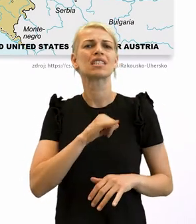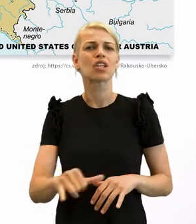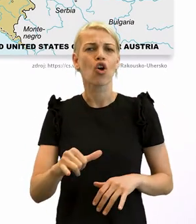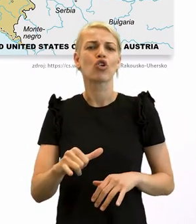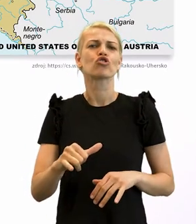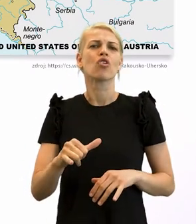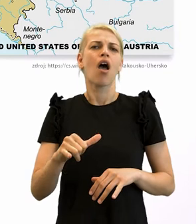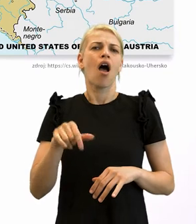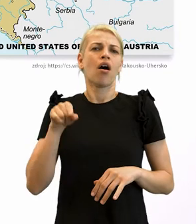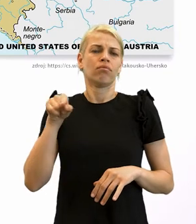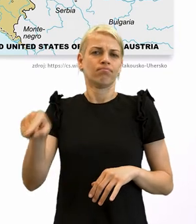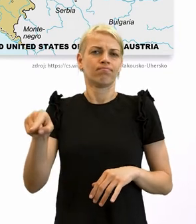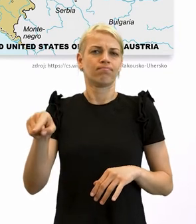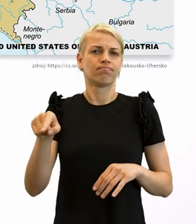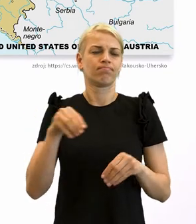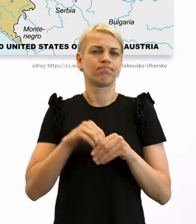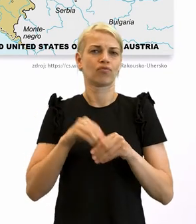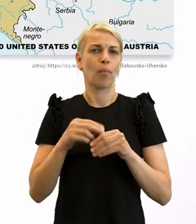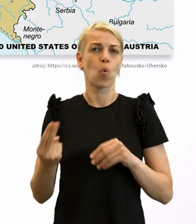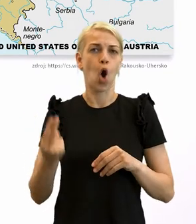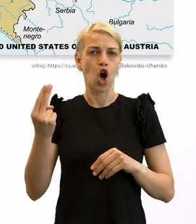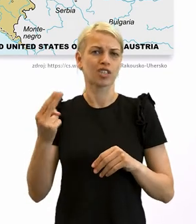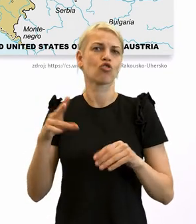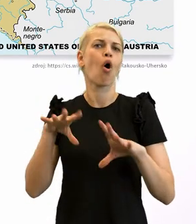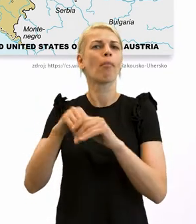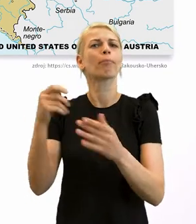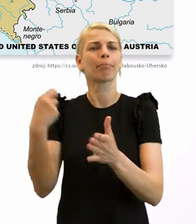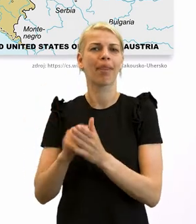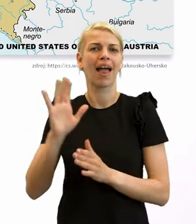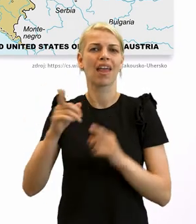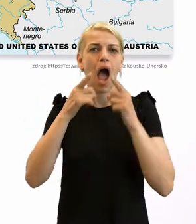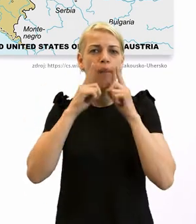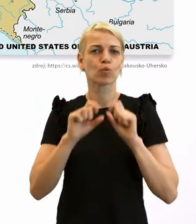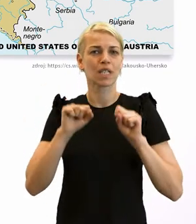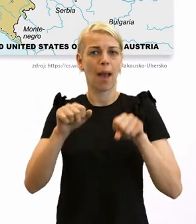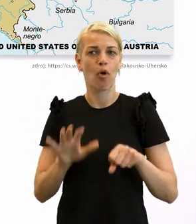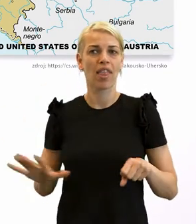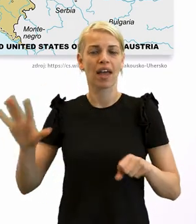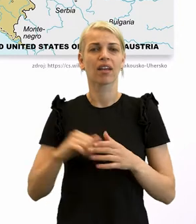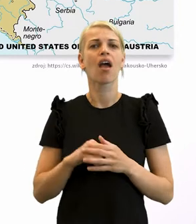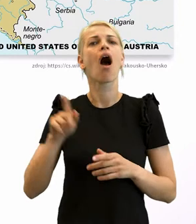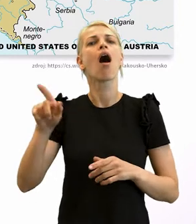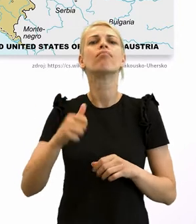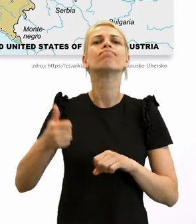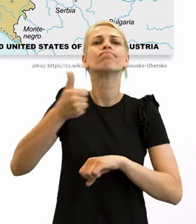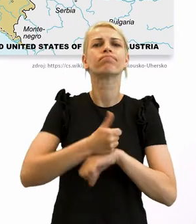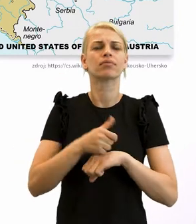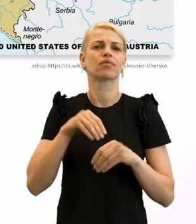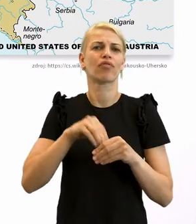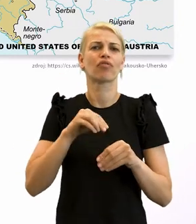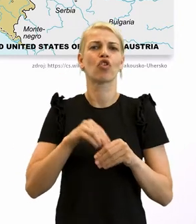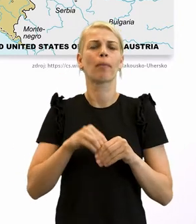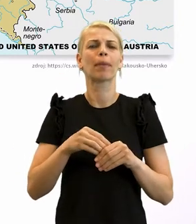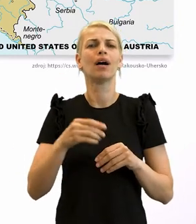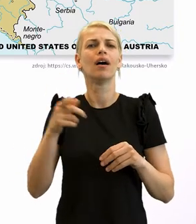Habsburskej monarchie. No a keďže Slováci žili v tomto štáte, na ktorého čele bol rakúsky císar Sidliaci v